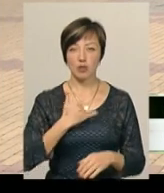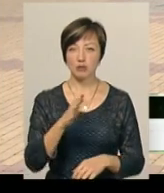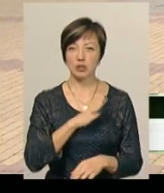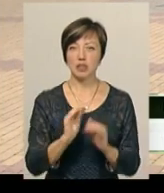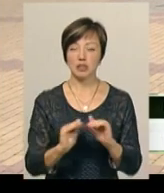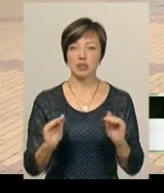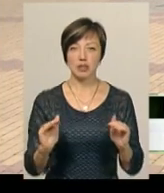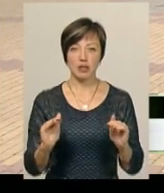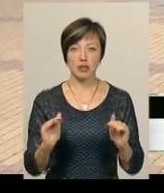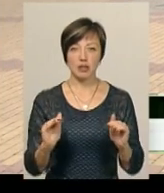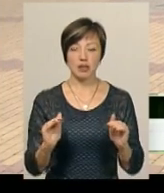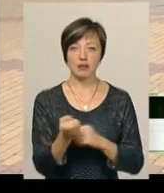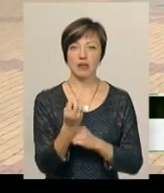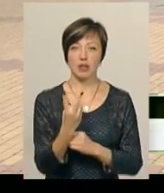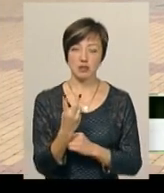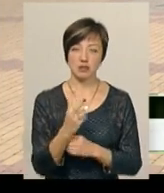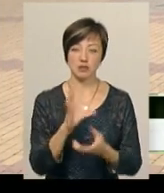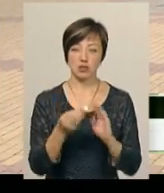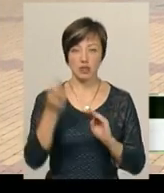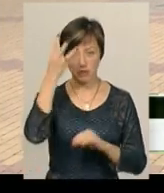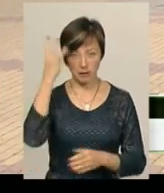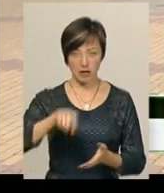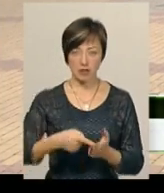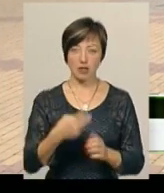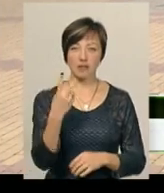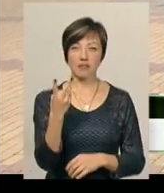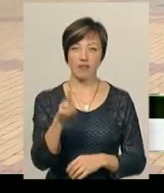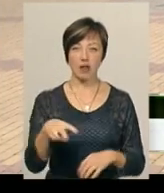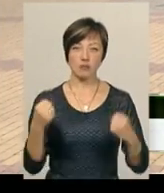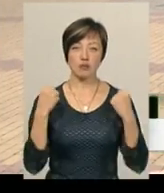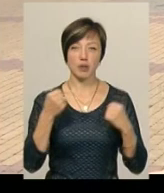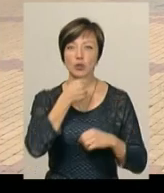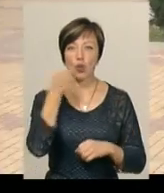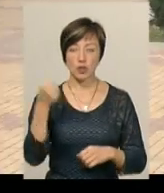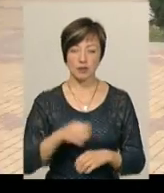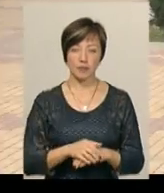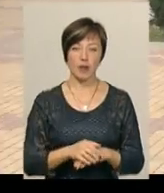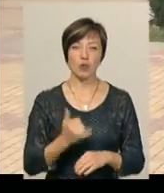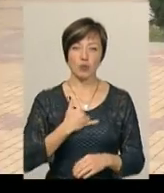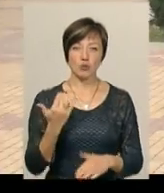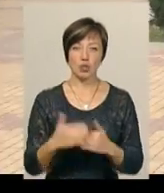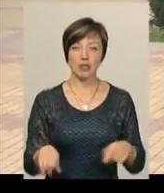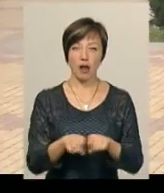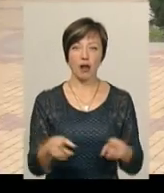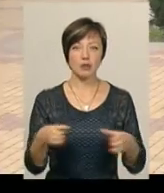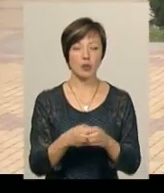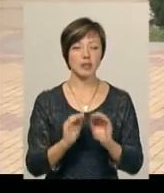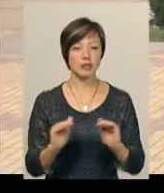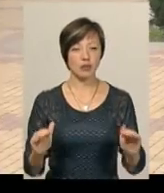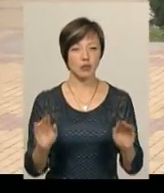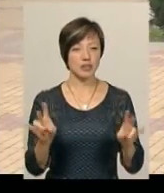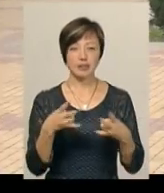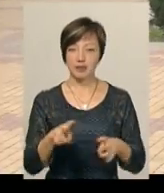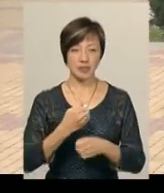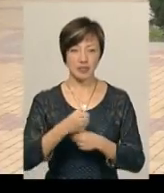12 дітей з Хмельницького і два спортсмени дорослих було. У нас вже така категорія дітей, яких вже не